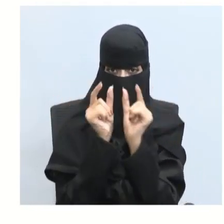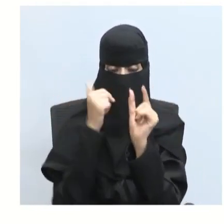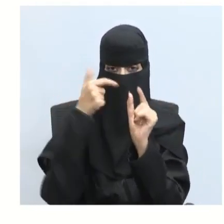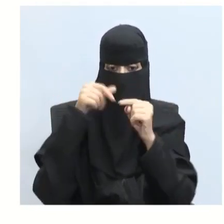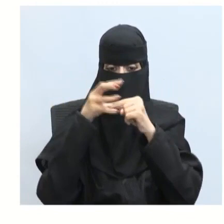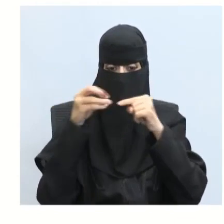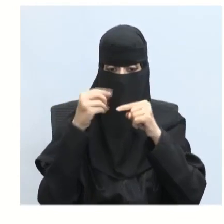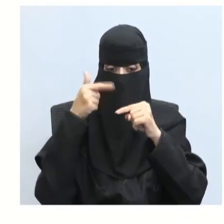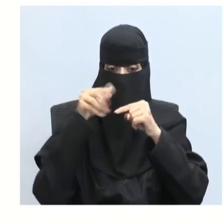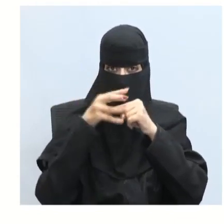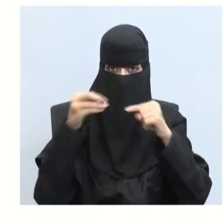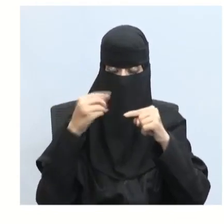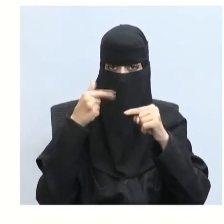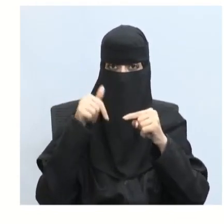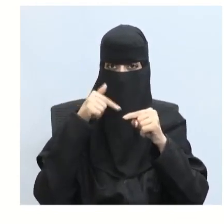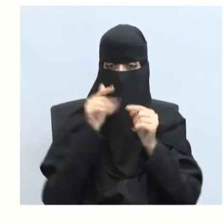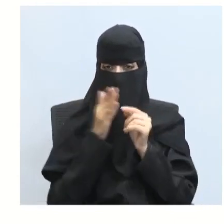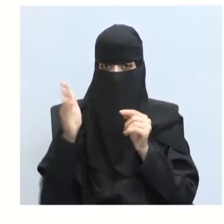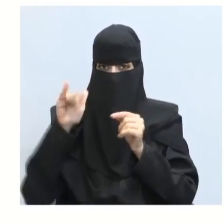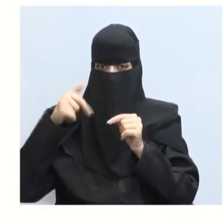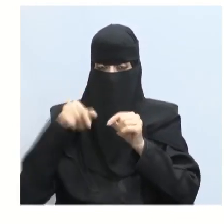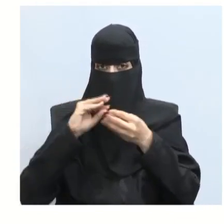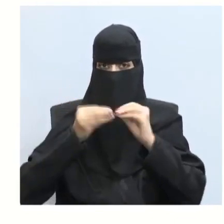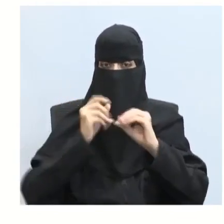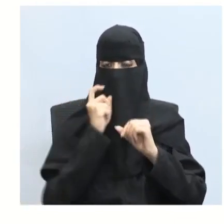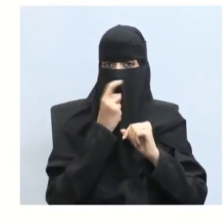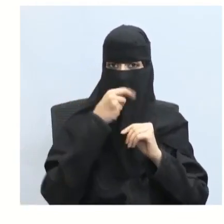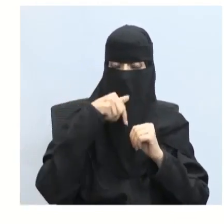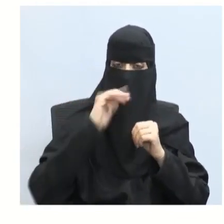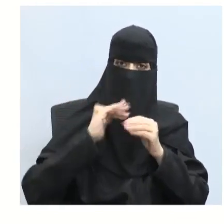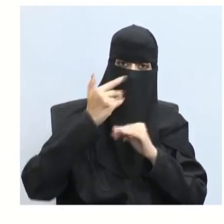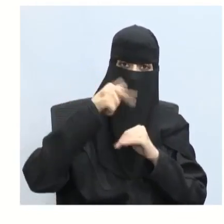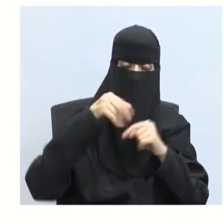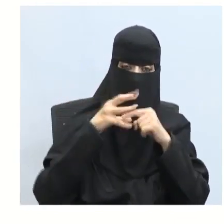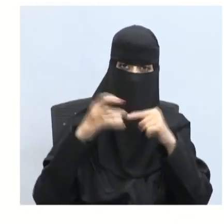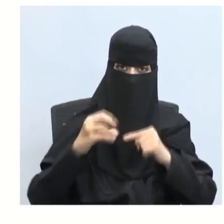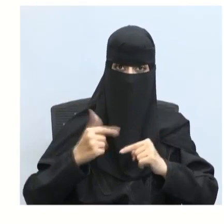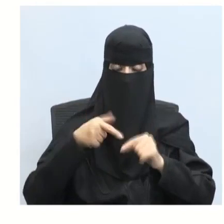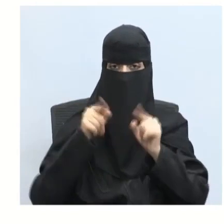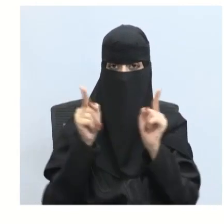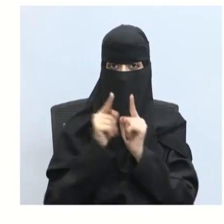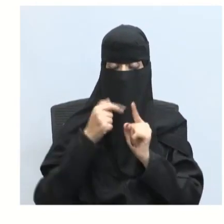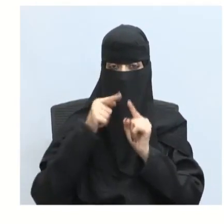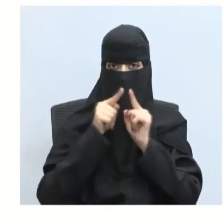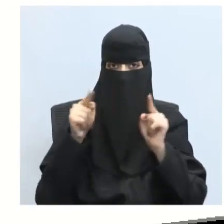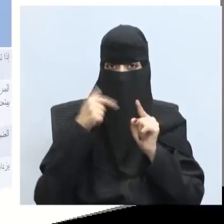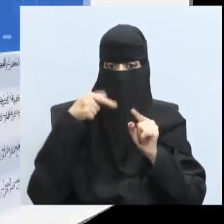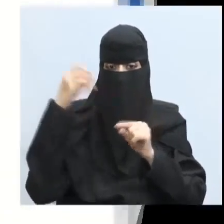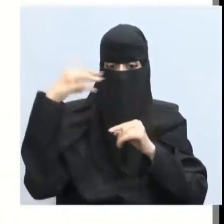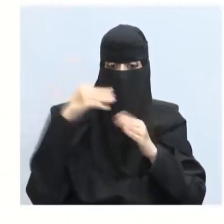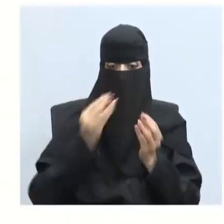الإشارة تكون سالبة يزاح الضوء نحو الأزرق فبالتالي ينقص الطول الموجي